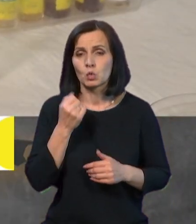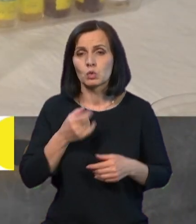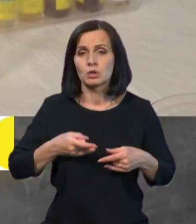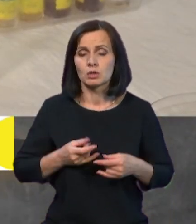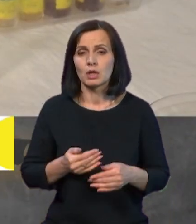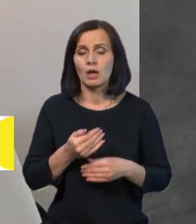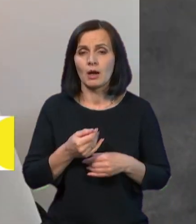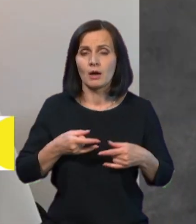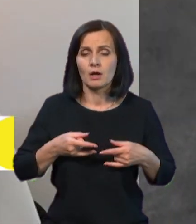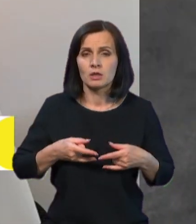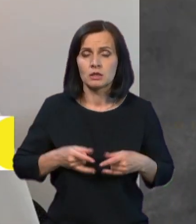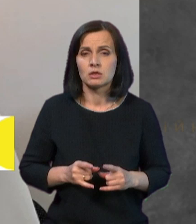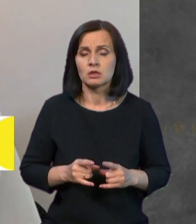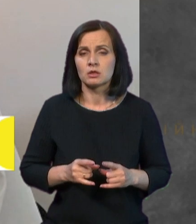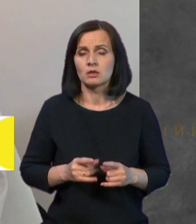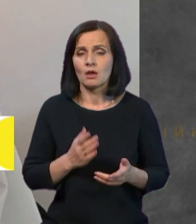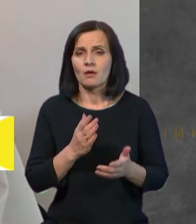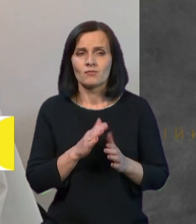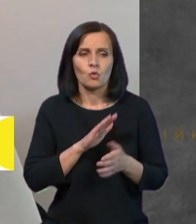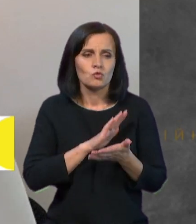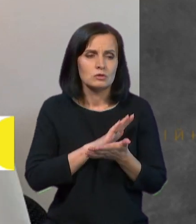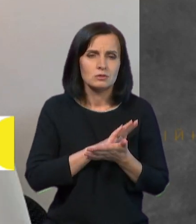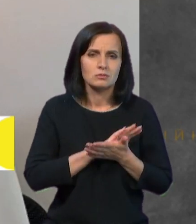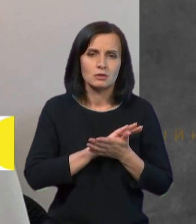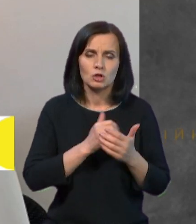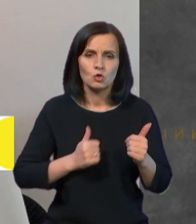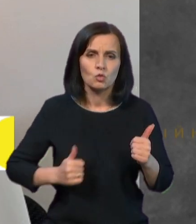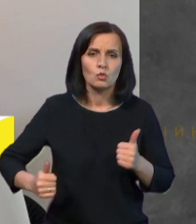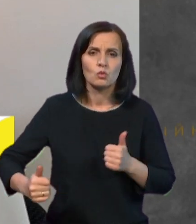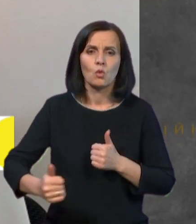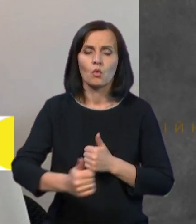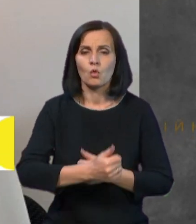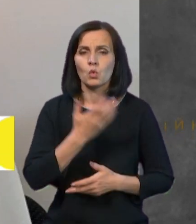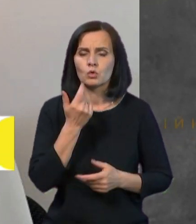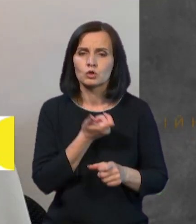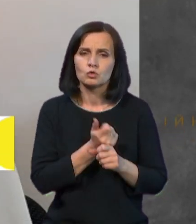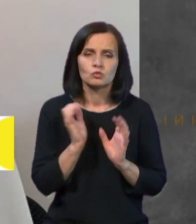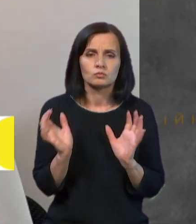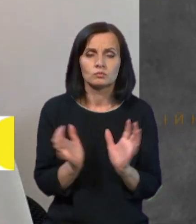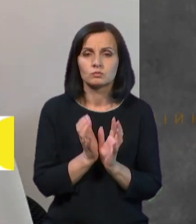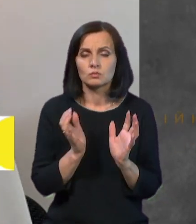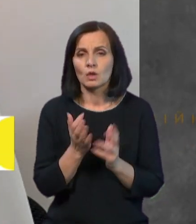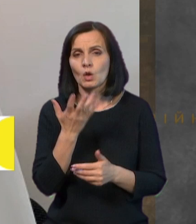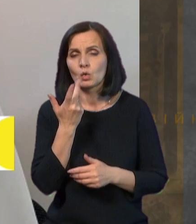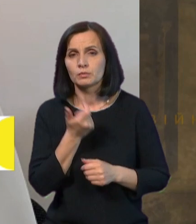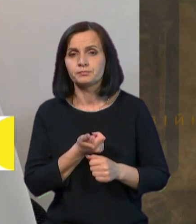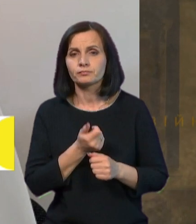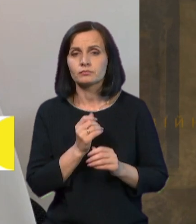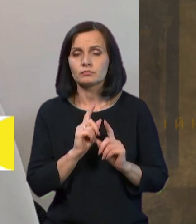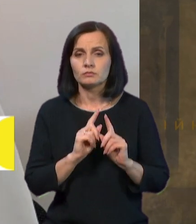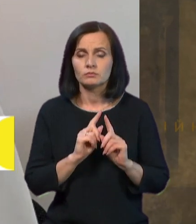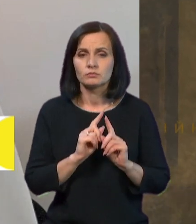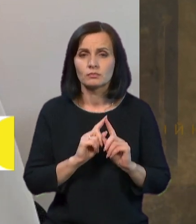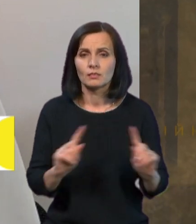знаходиться в стерильному такому оточенні, коли за нею дуже доглядають, коли на відмінна